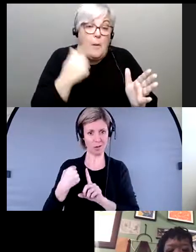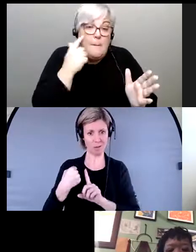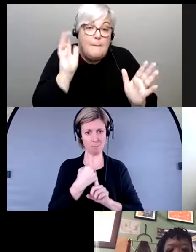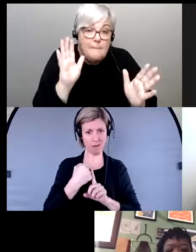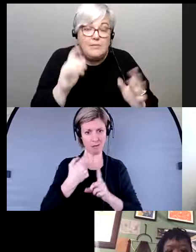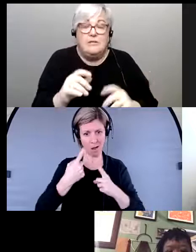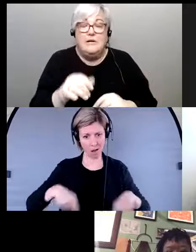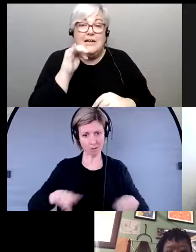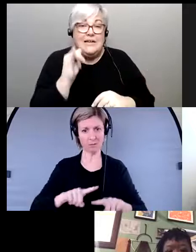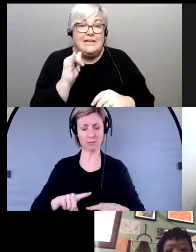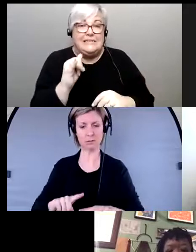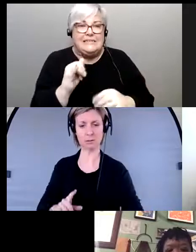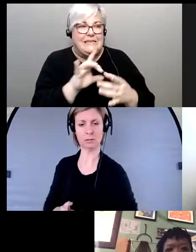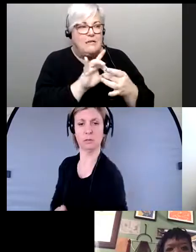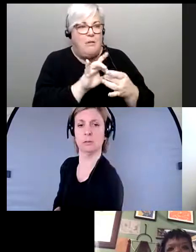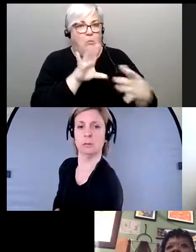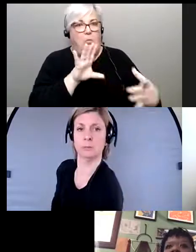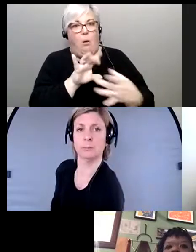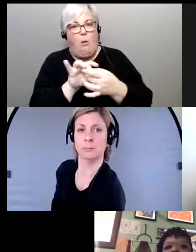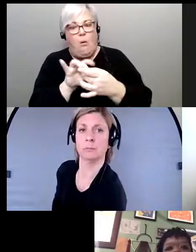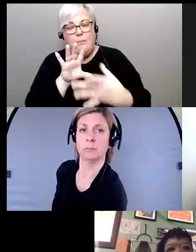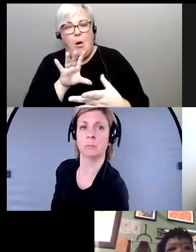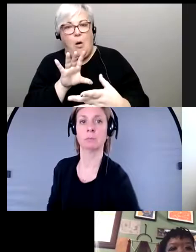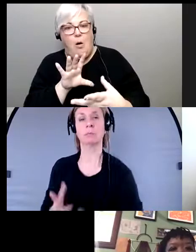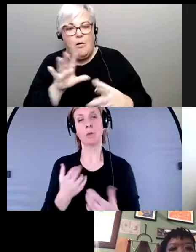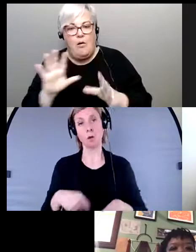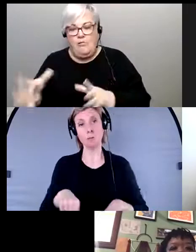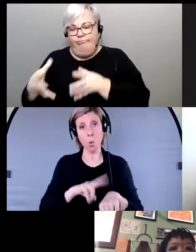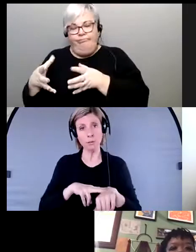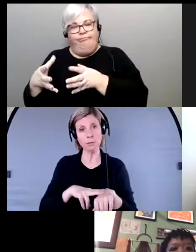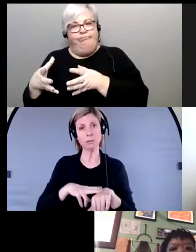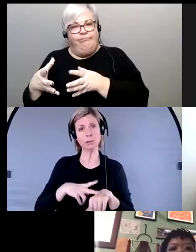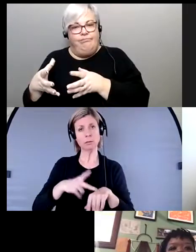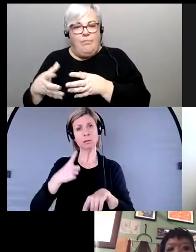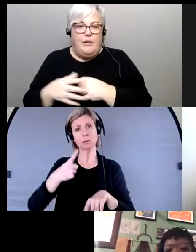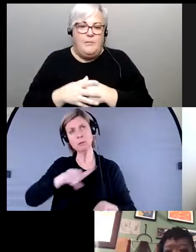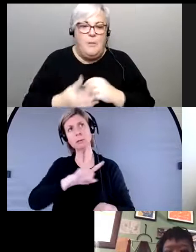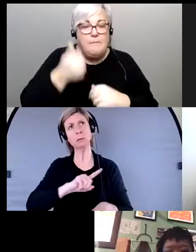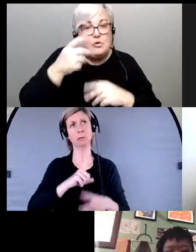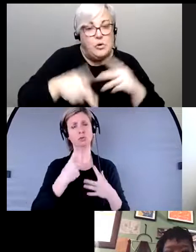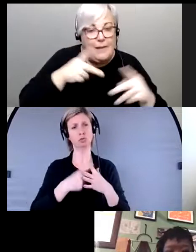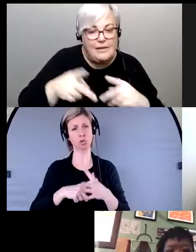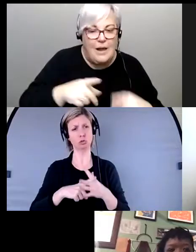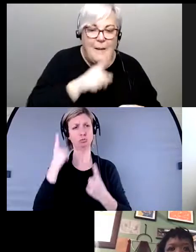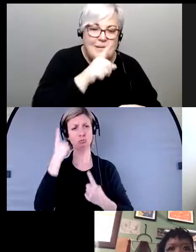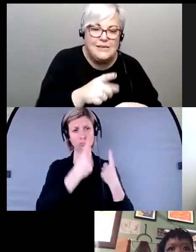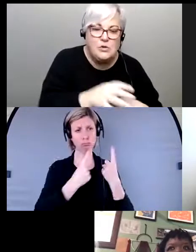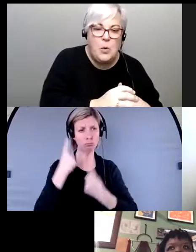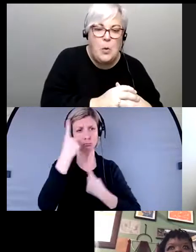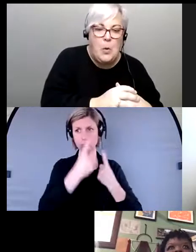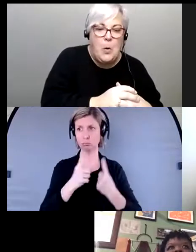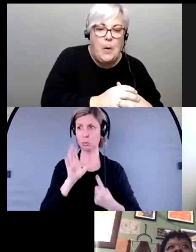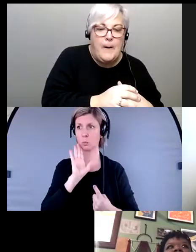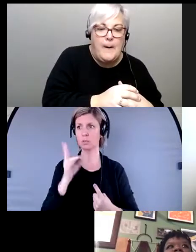commence à faire ces liens on réunit plus de gens et bien sûr il y peut-être des